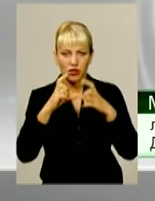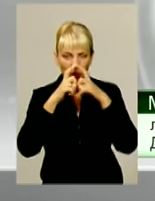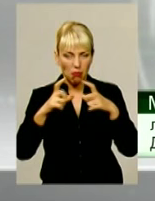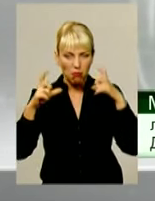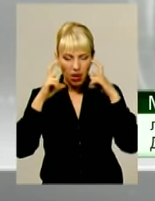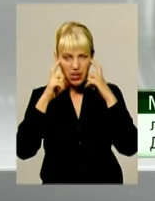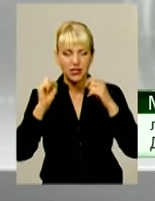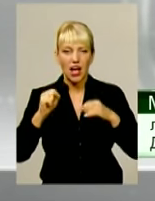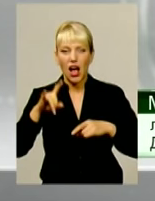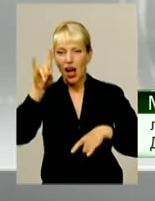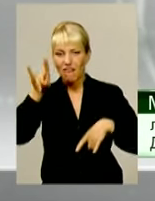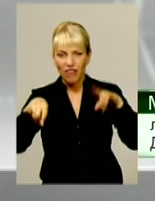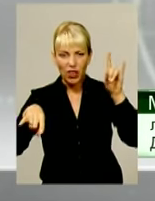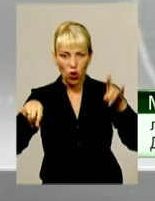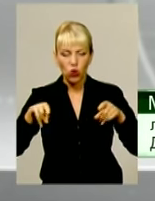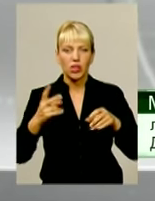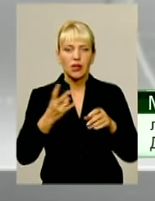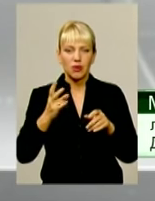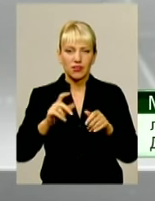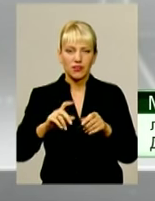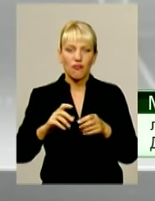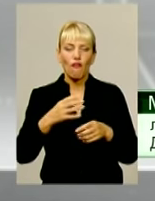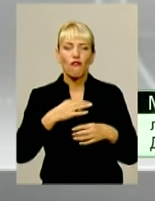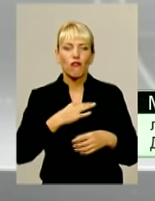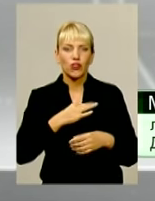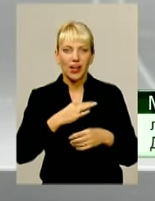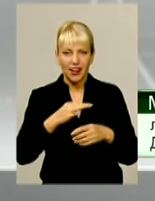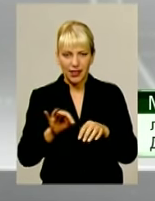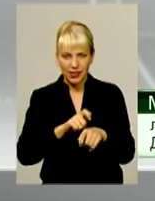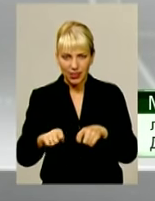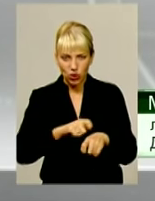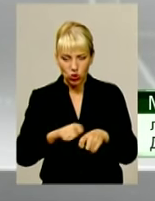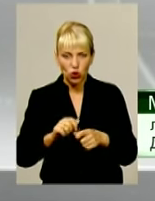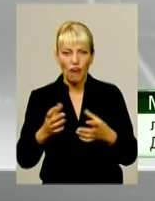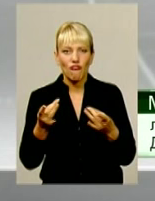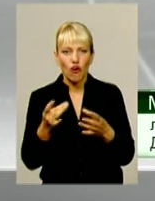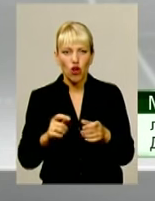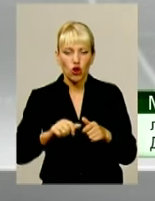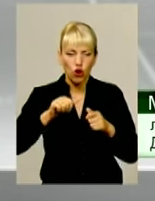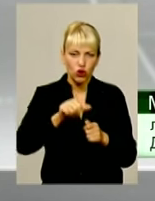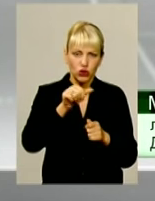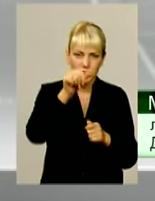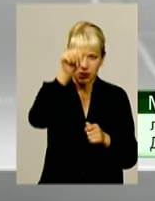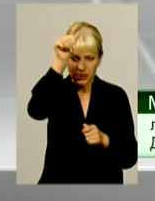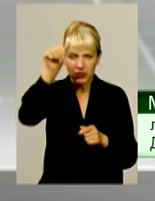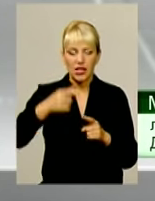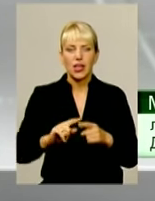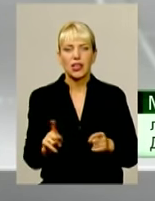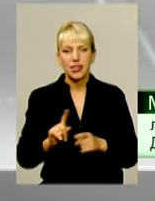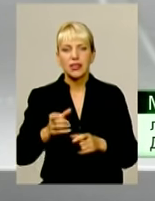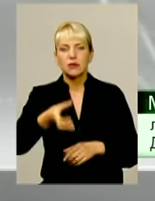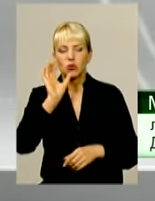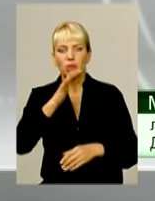дверні прорізи ізолювати вологою тканиною. Збільшити споживання рідини до 2-3 літрів на день для